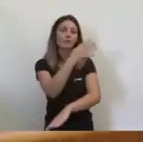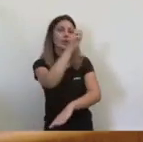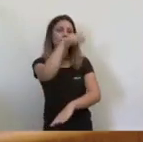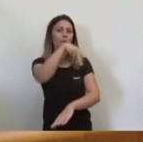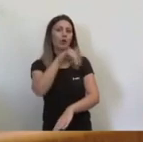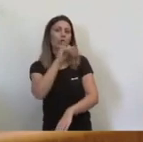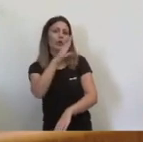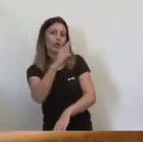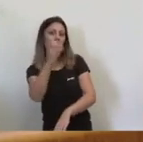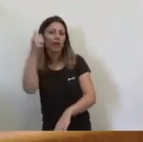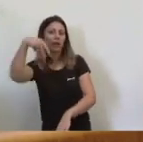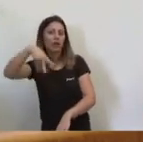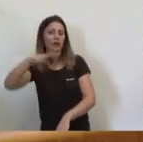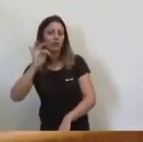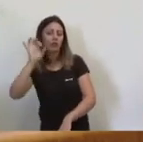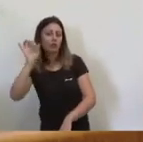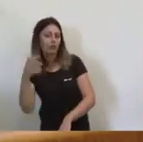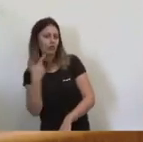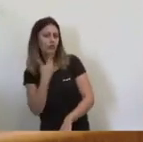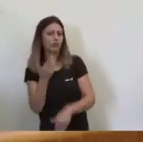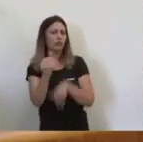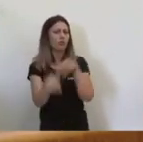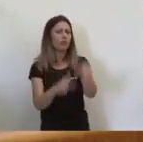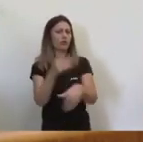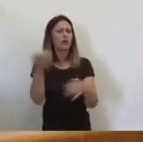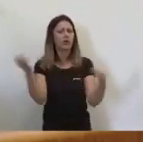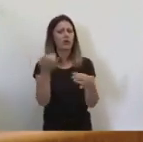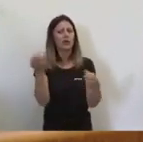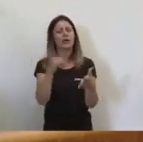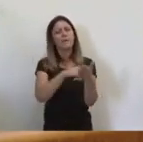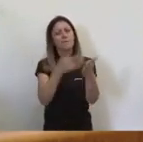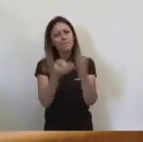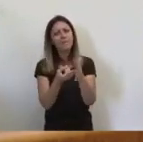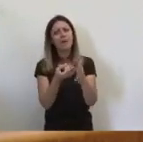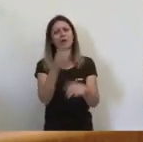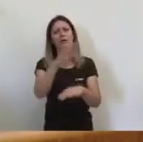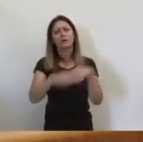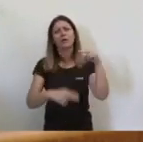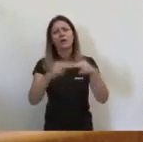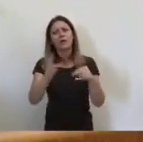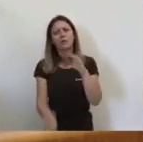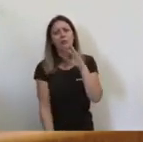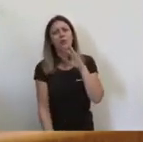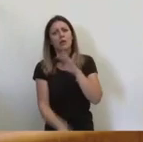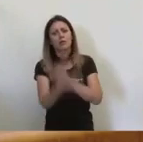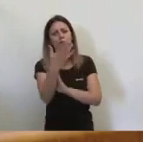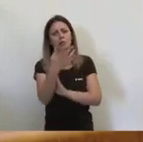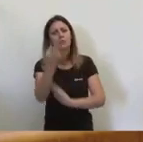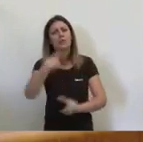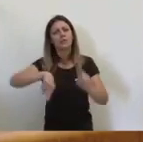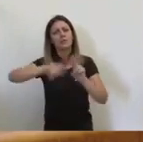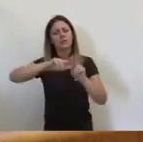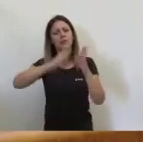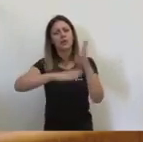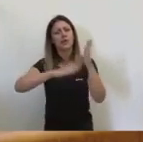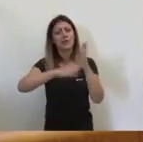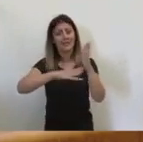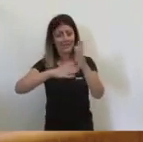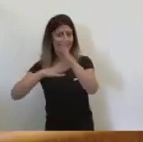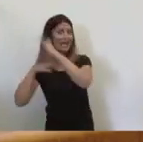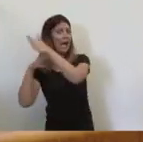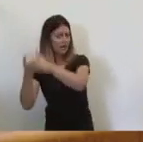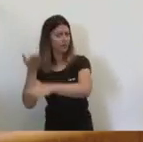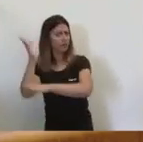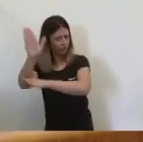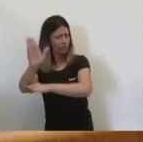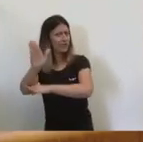senyor Cantó, què votarien en el principal pla inversor de la Generalitat si es proposara i s'hagués